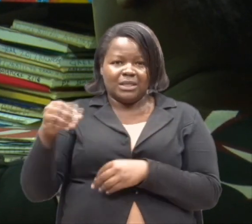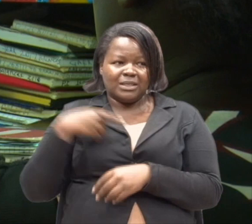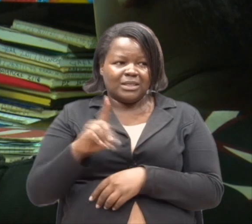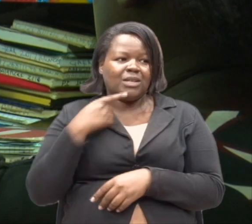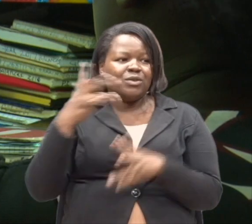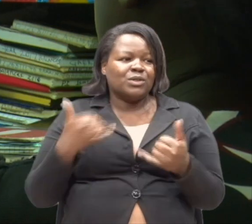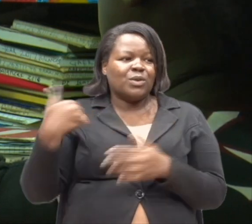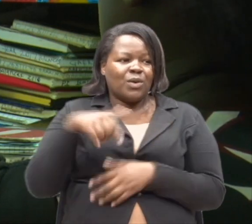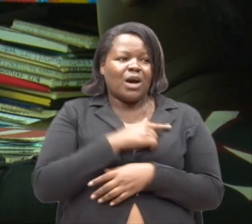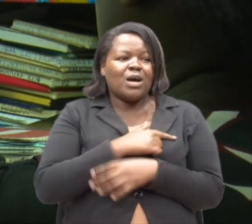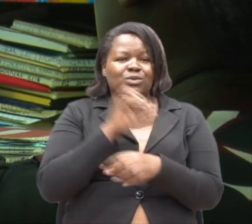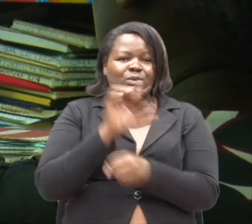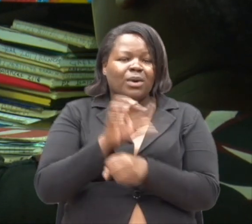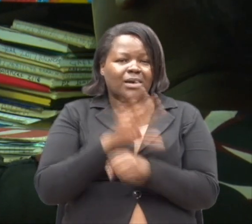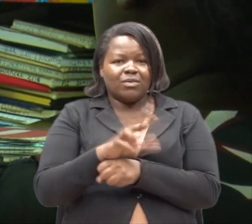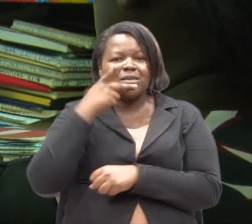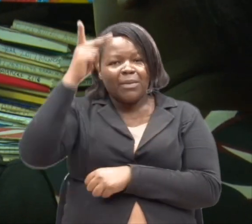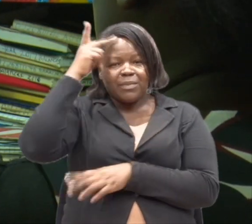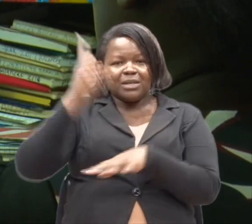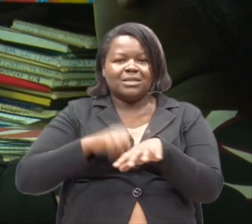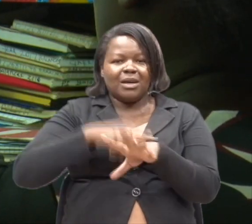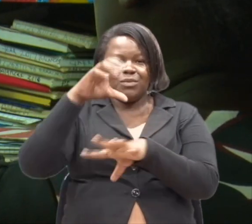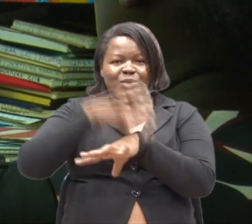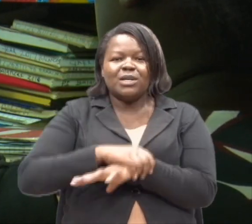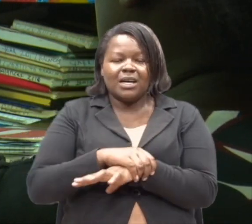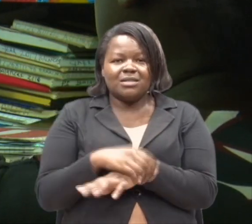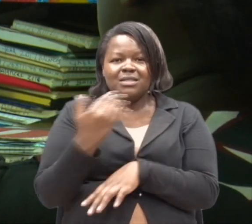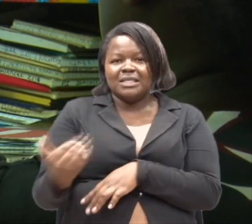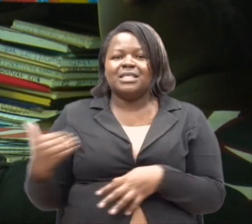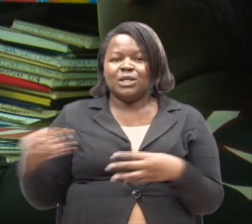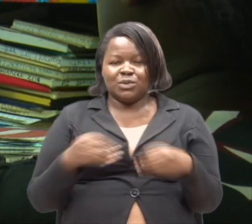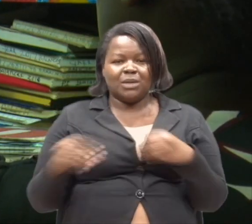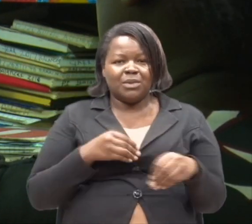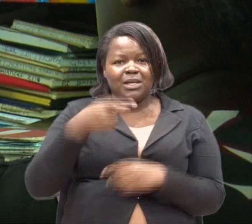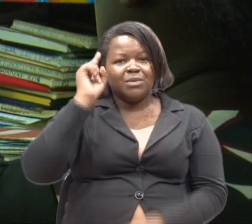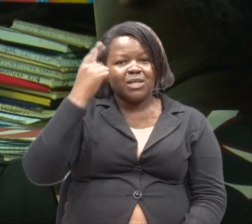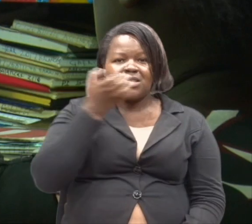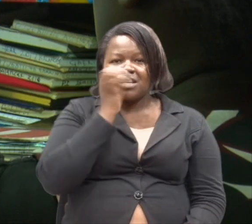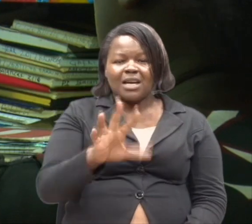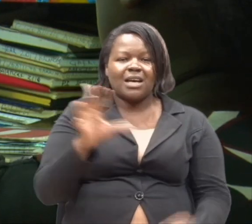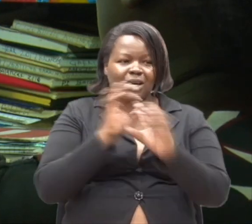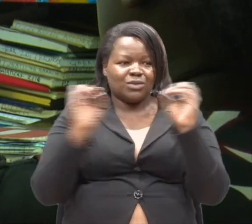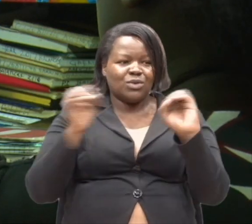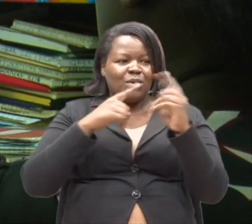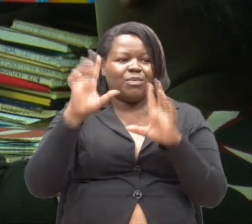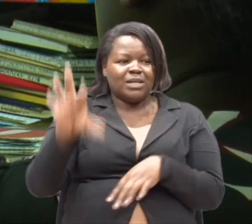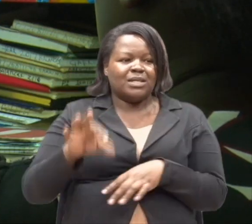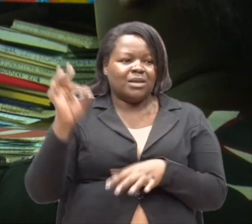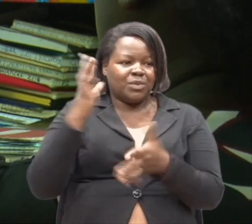tunawashauri kwamba wale wazazi wanapo pata watu wa lemavu wasifikiri nikama nilana lakimi